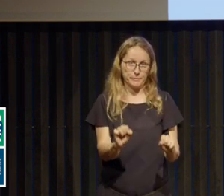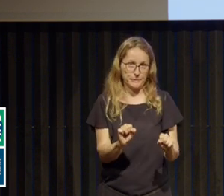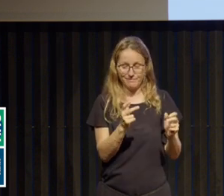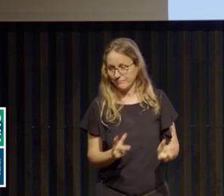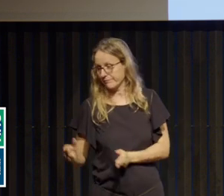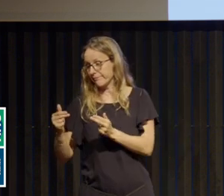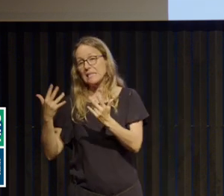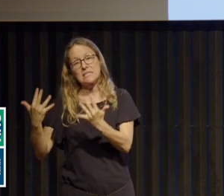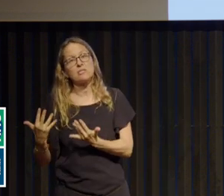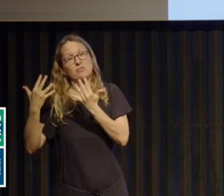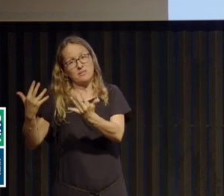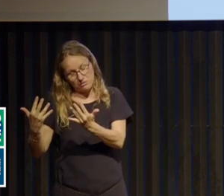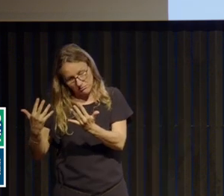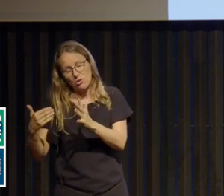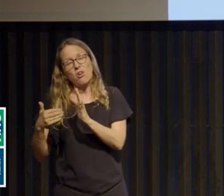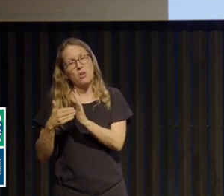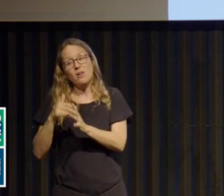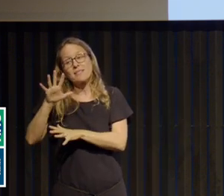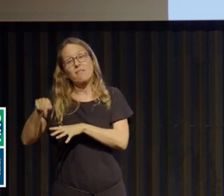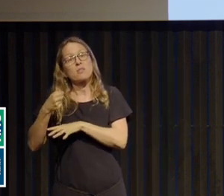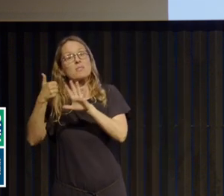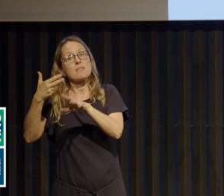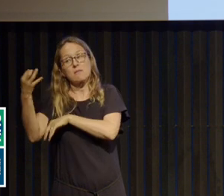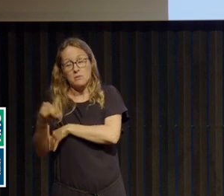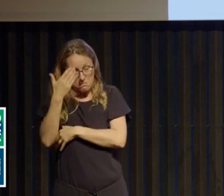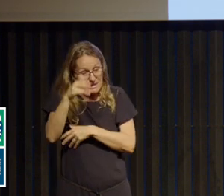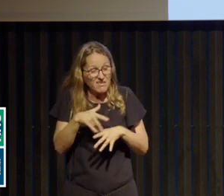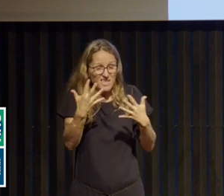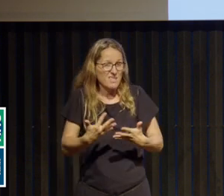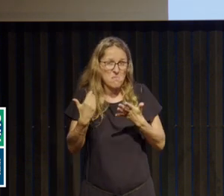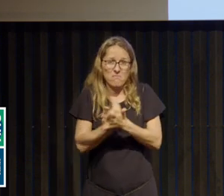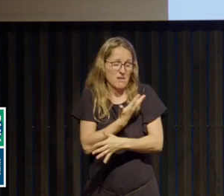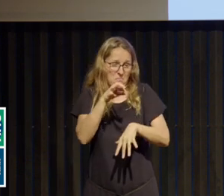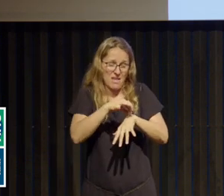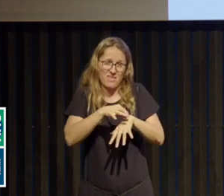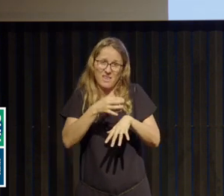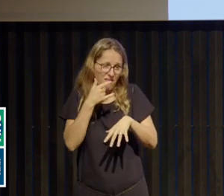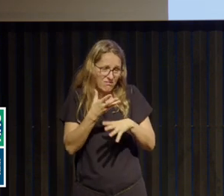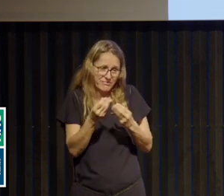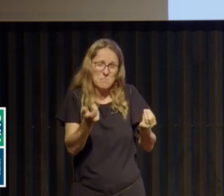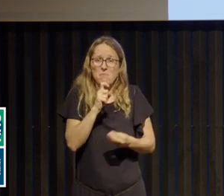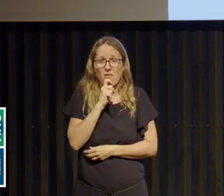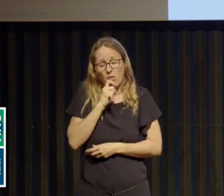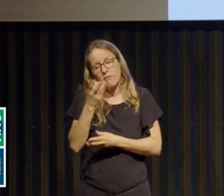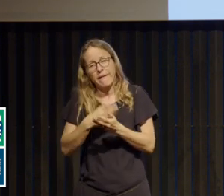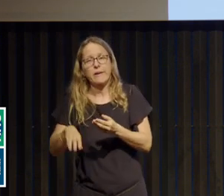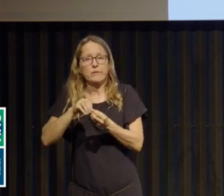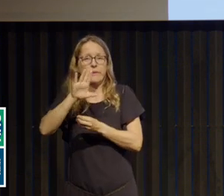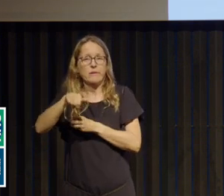,6 %. Puis, si la maladie n'est pas guérie au bout de 10 ans, il s'ajoute encore 5,6 %.